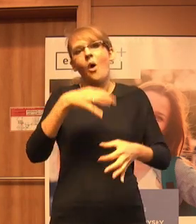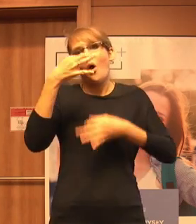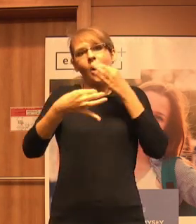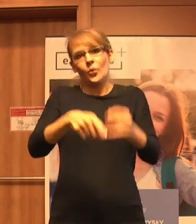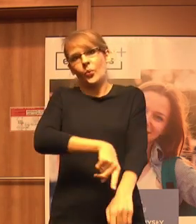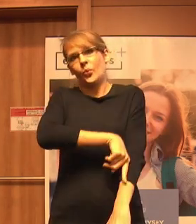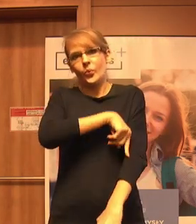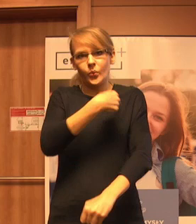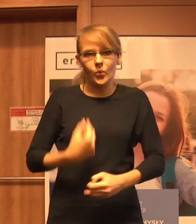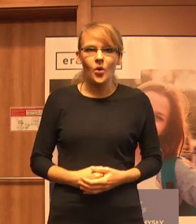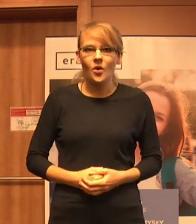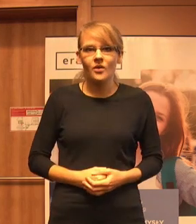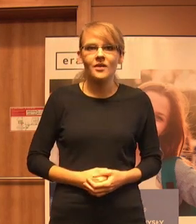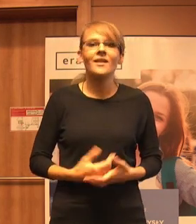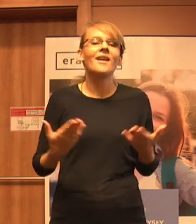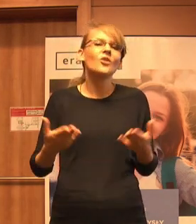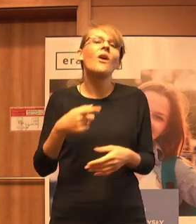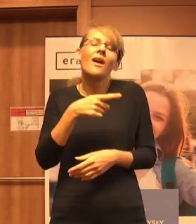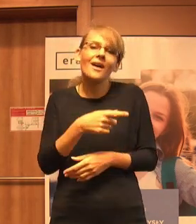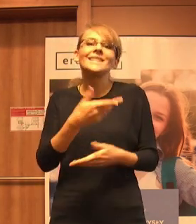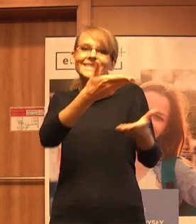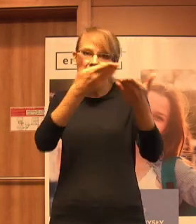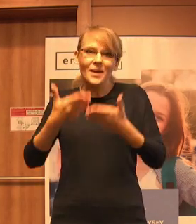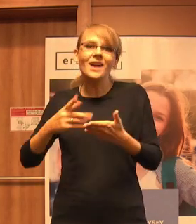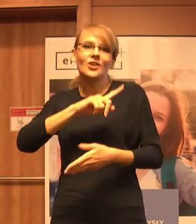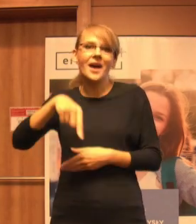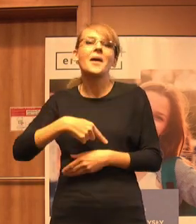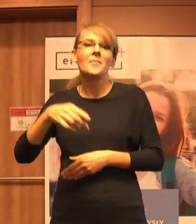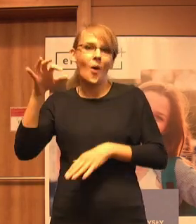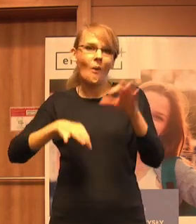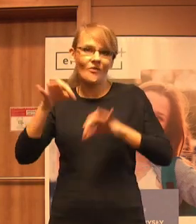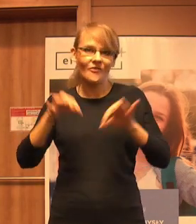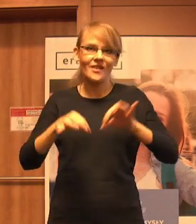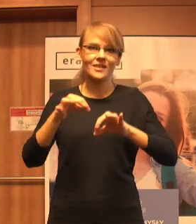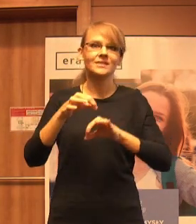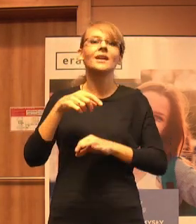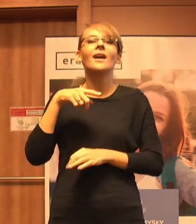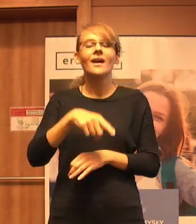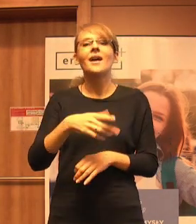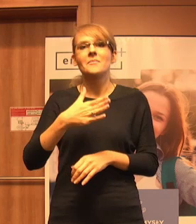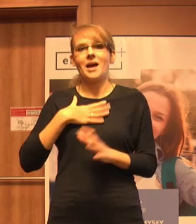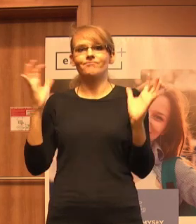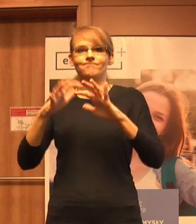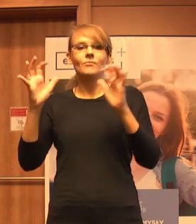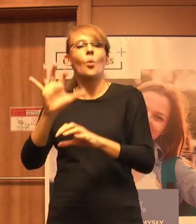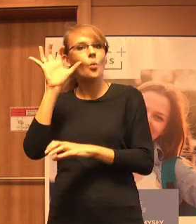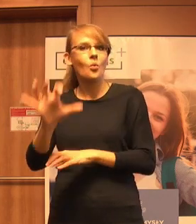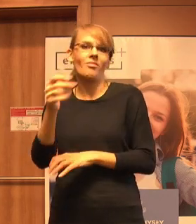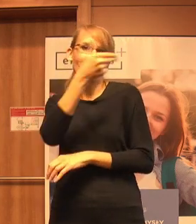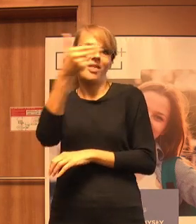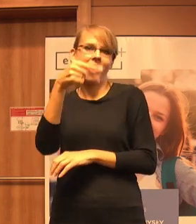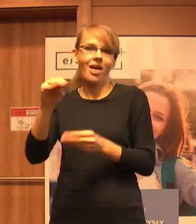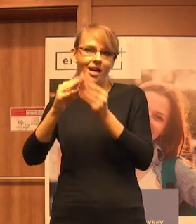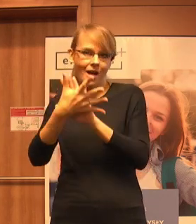jest potębną okazją. Zapraszamy Państwa na nasze już imprezy, takie stricte dedykowane